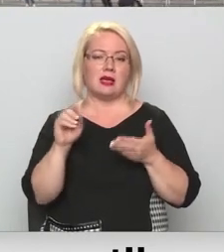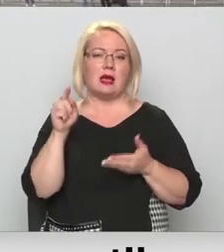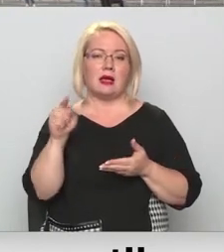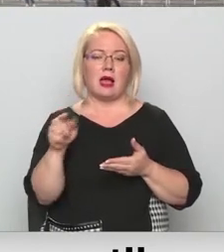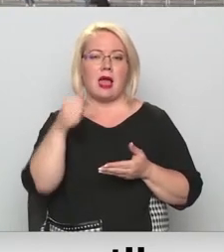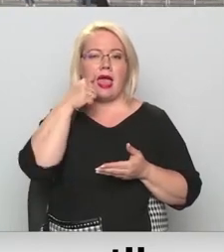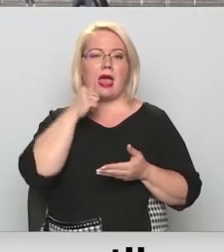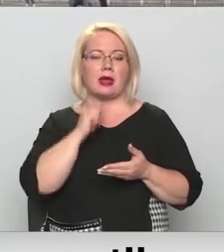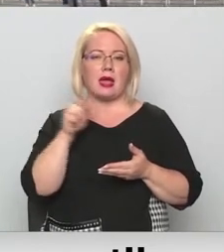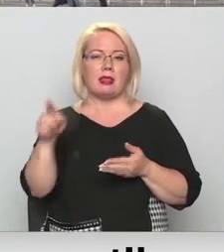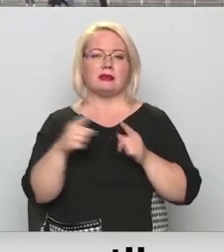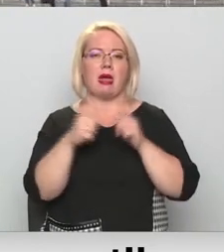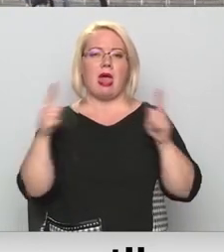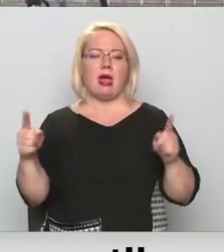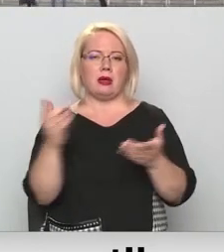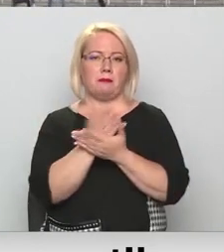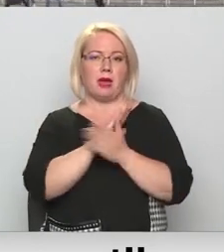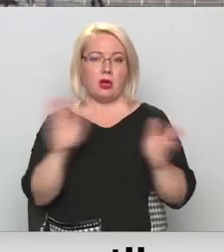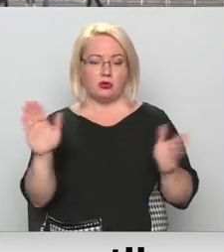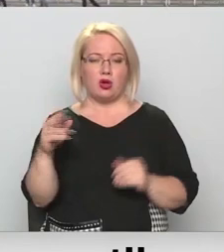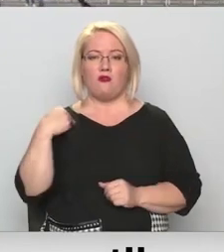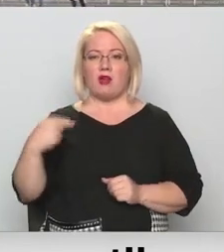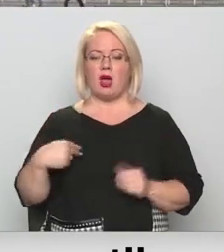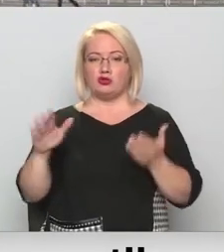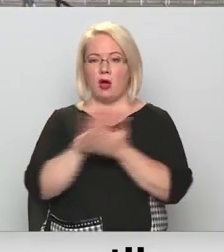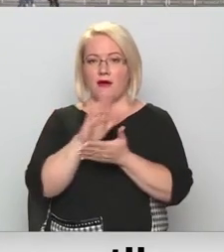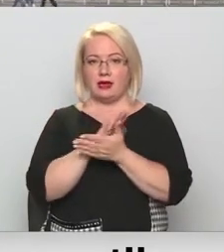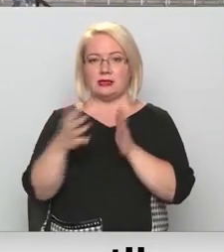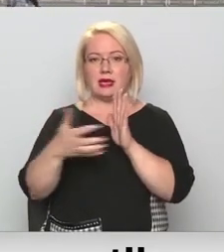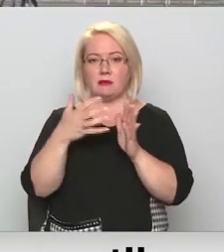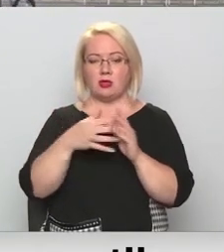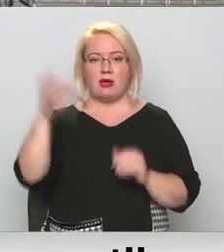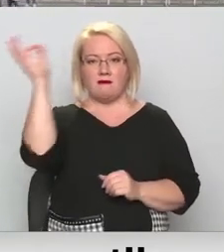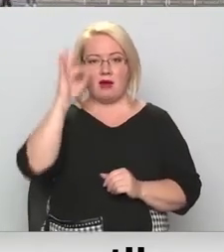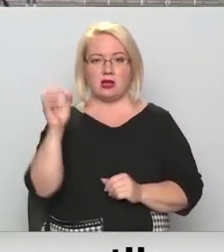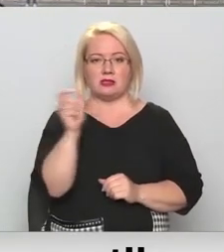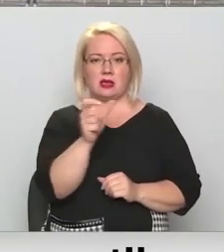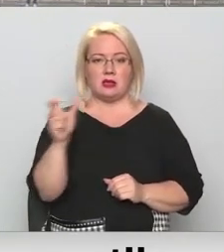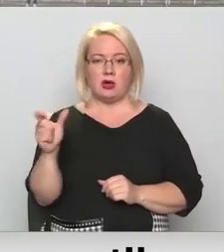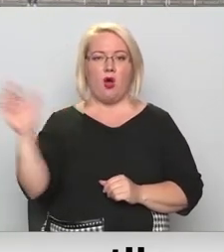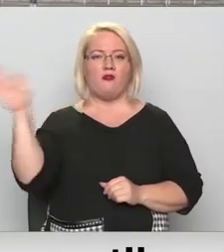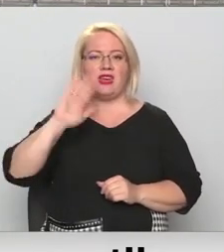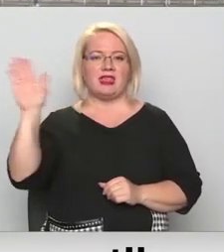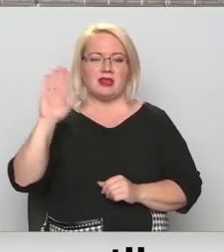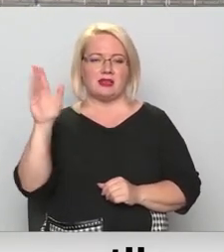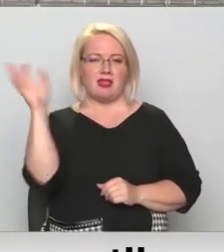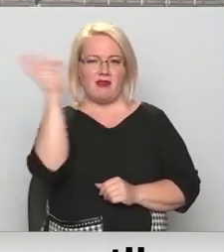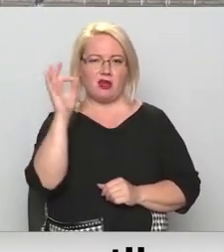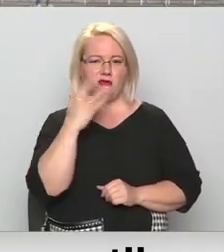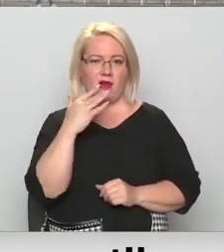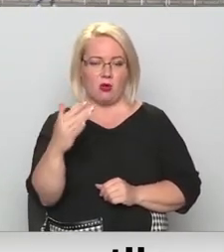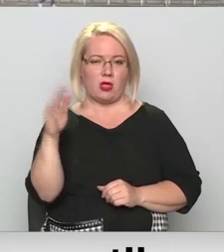Merkeles ēres beigām. Un Franču avīze pats vēl netipiski izmantojusi Vācu vārdu – au fiderzēnu – uz redzēšanos.